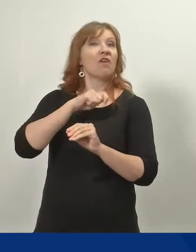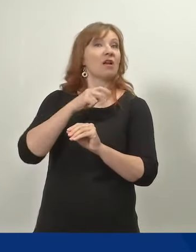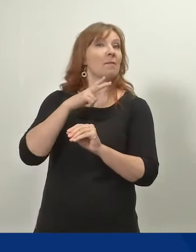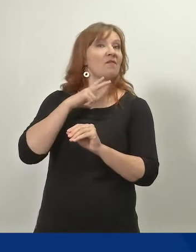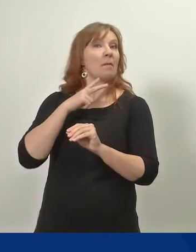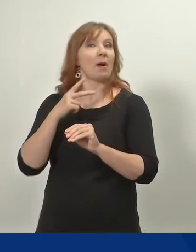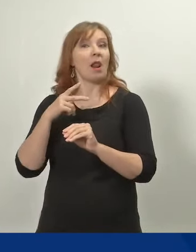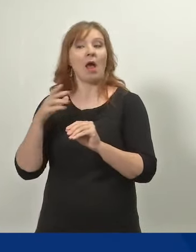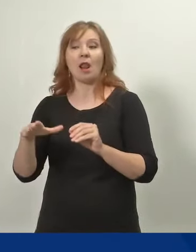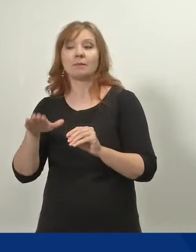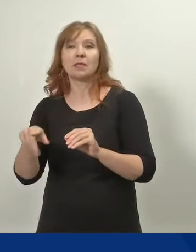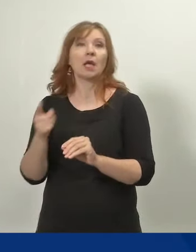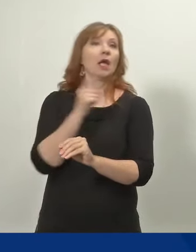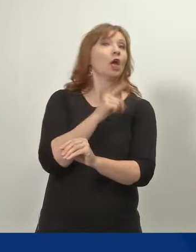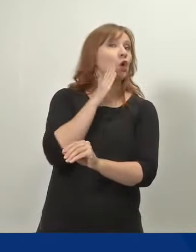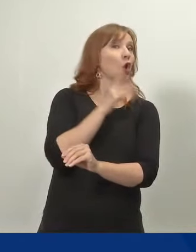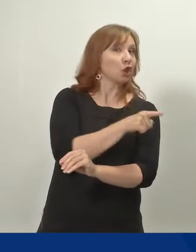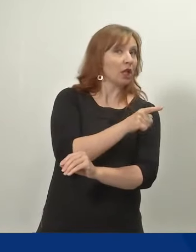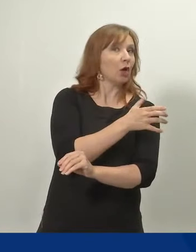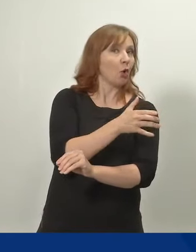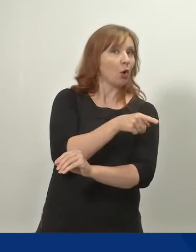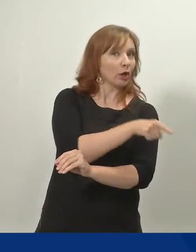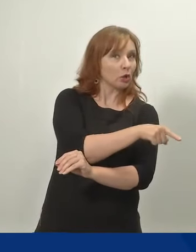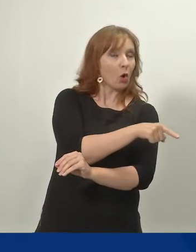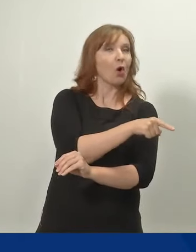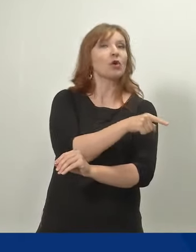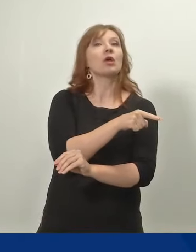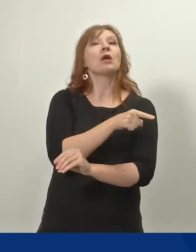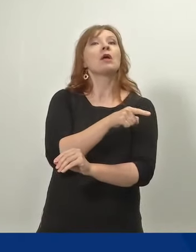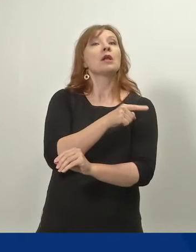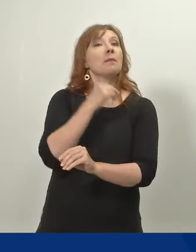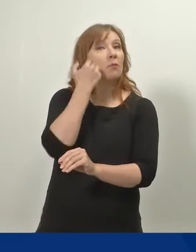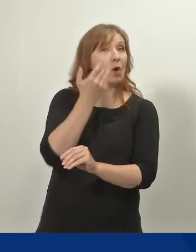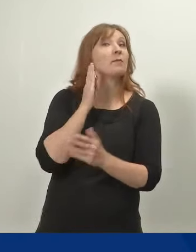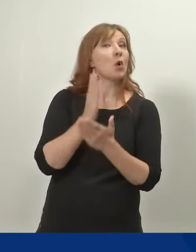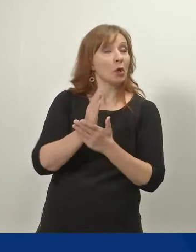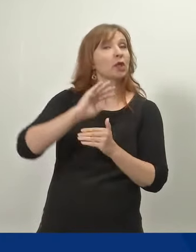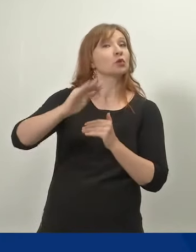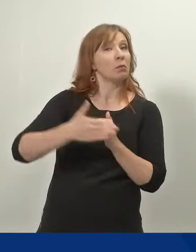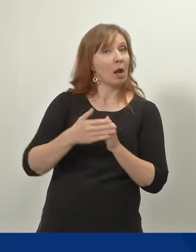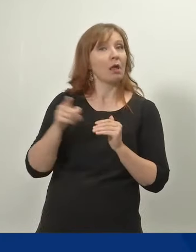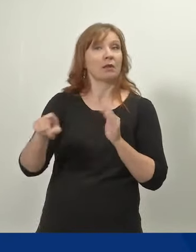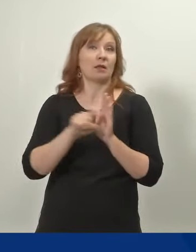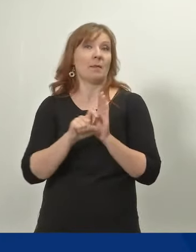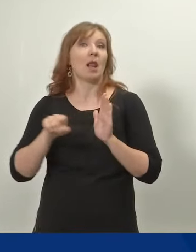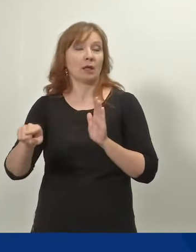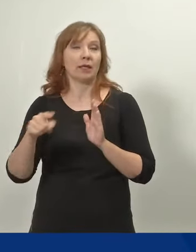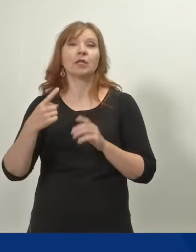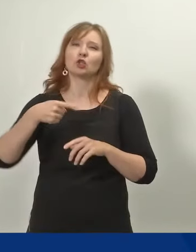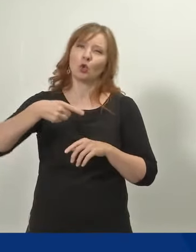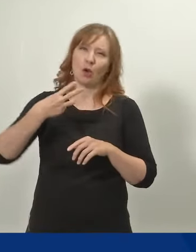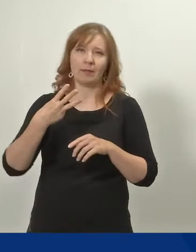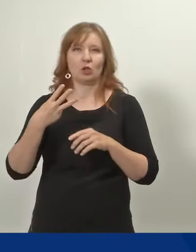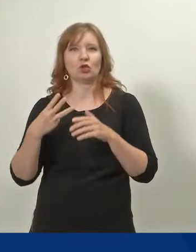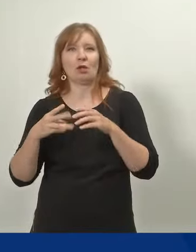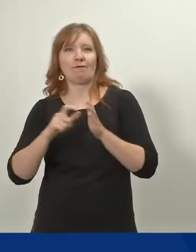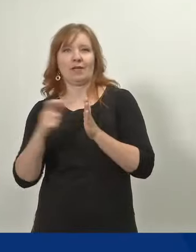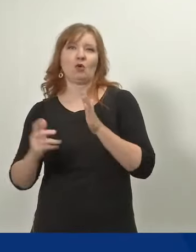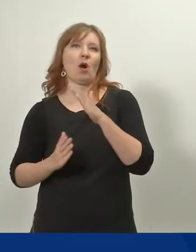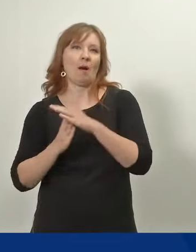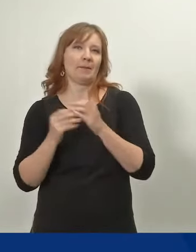Edelleen poissaolo kestää yhtäjaksoisesti enintään 13 viikkoa, ja mikäli se on ennalta ilmoitettu. Tällaiset poissaolot